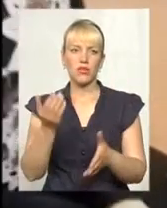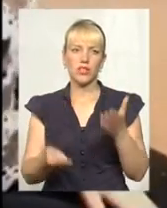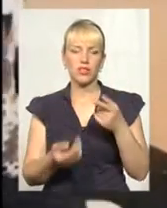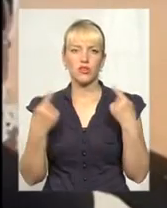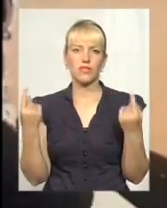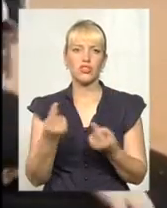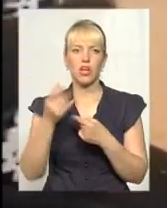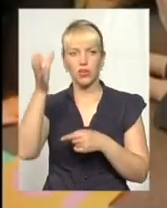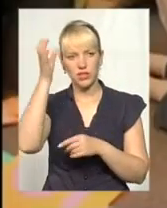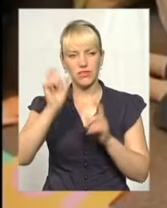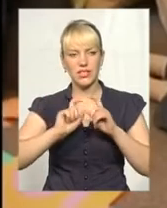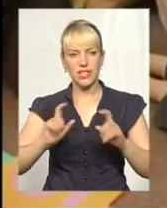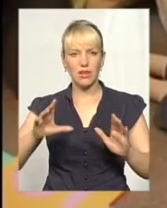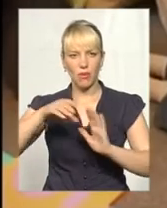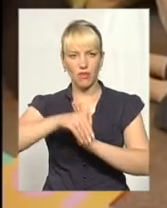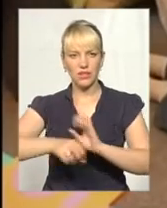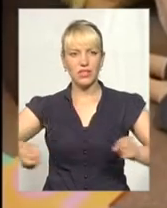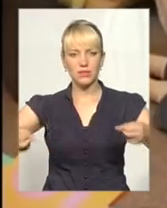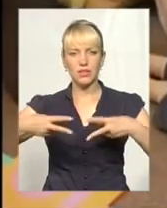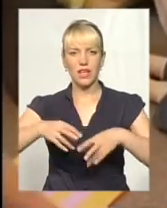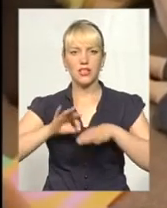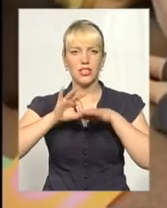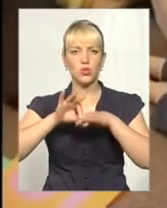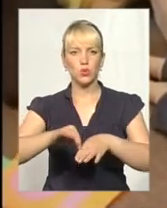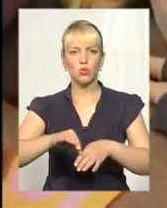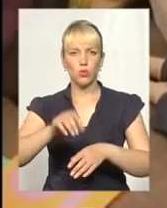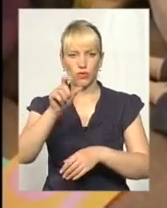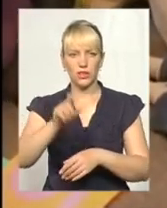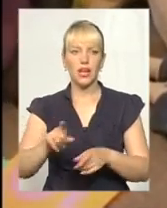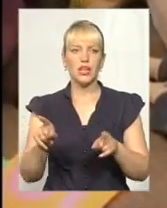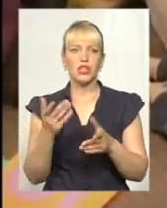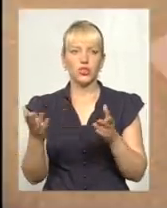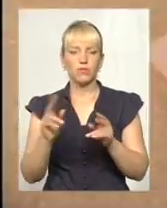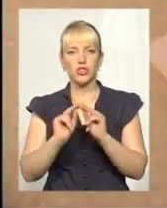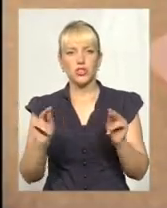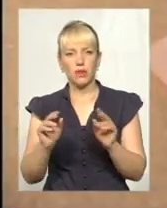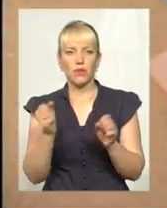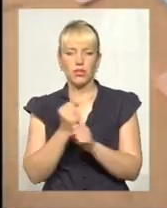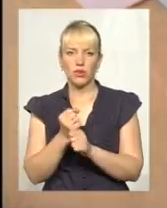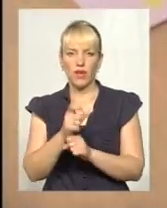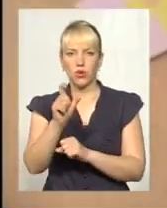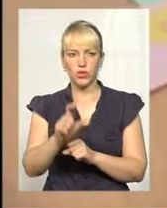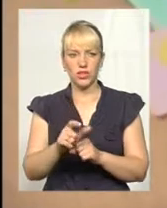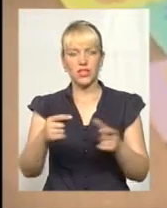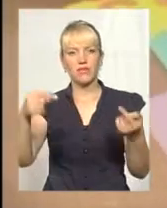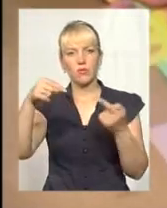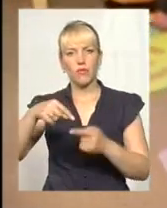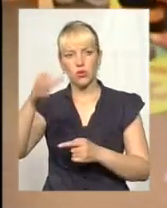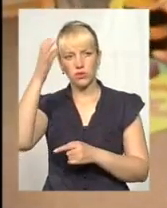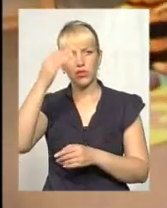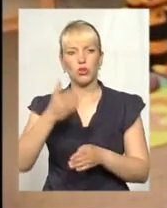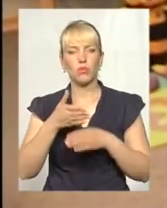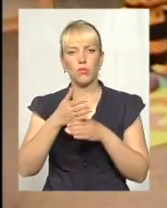звичайних освітніх закладах запровадити спеціальний супровід. Аби разом із вчителем працювала людина з відповідною освітою і допомагала